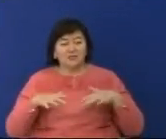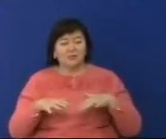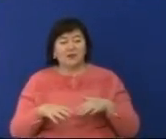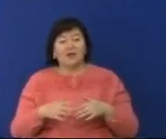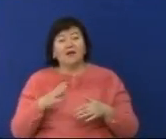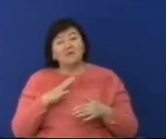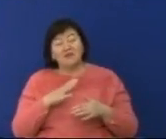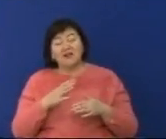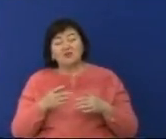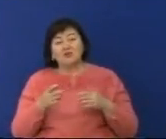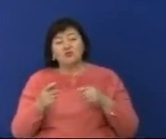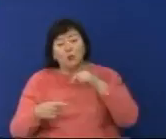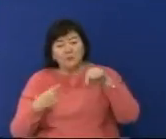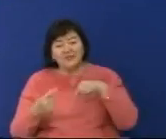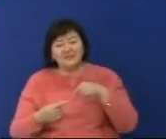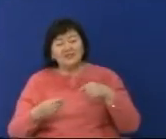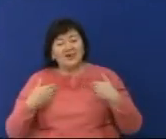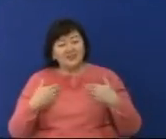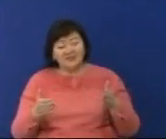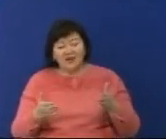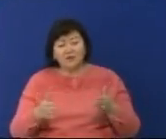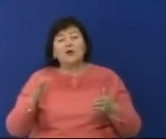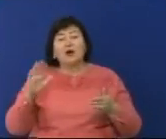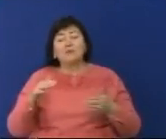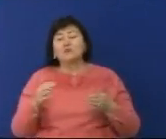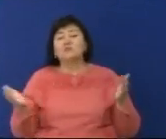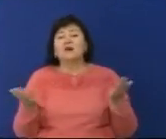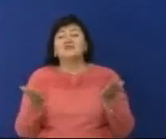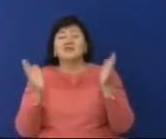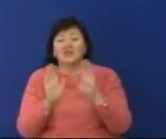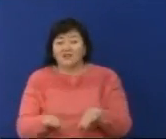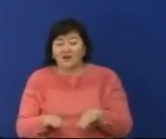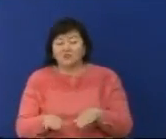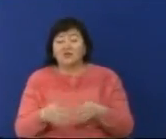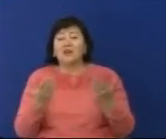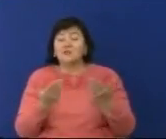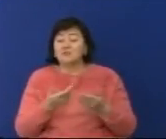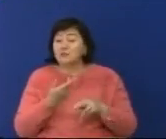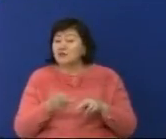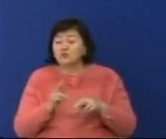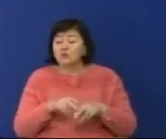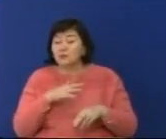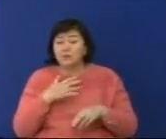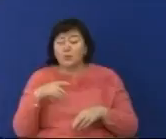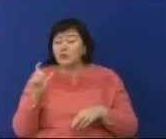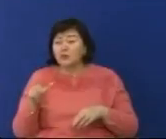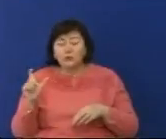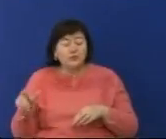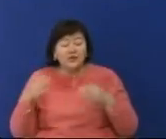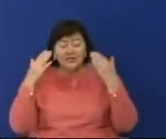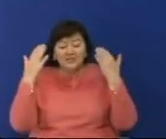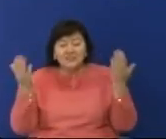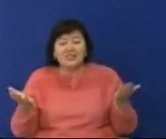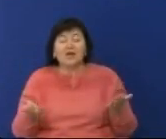бірекшіл жауық қылаты. Неге еткені? Жұмысты білмейт арғар е. Мөз бізге қазі тренер көп насы үйретті. Қалай істегі өрік, не